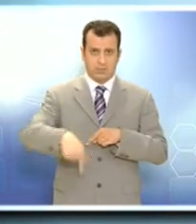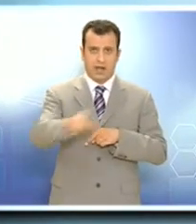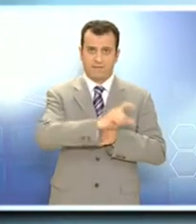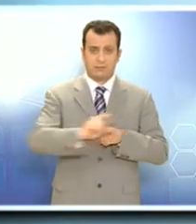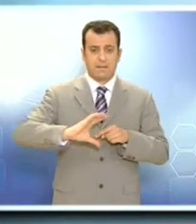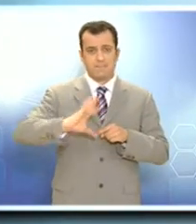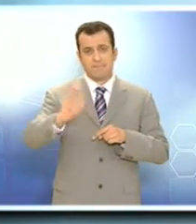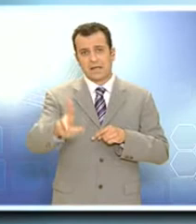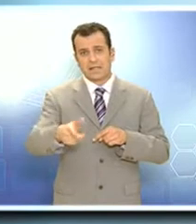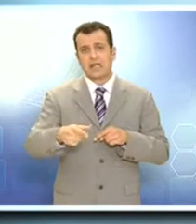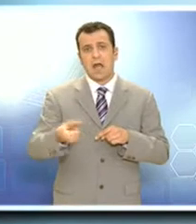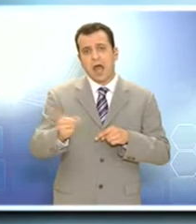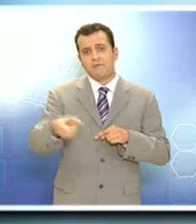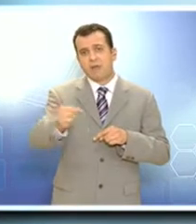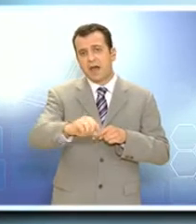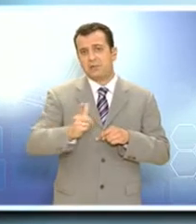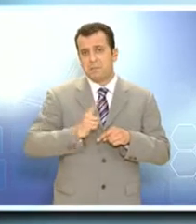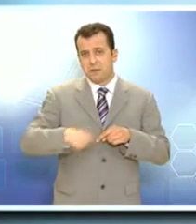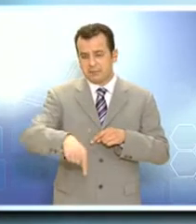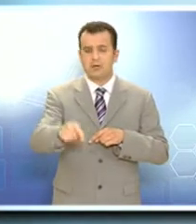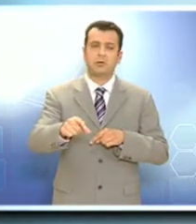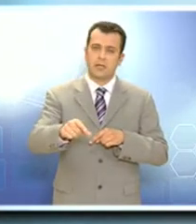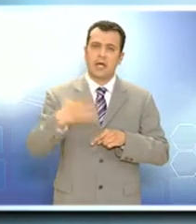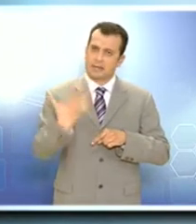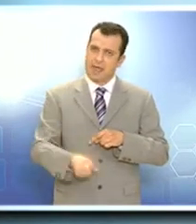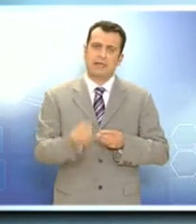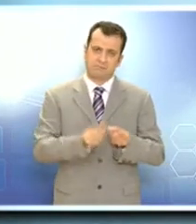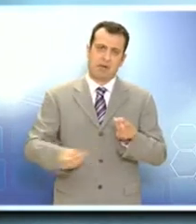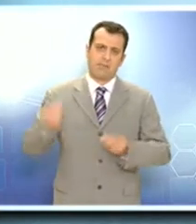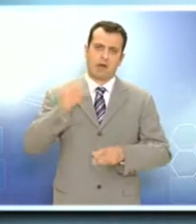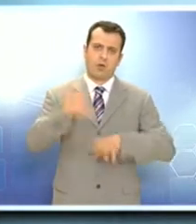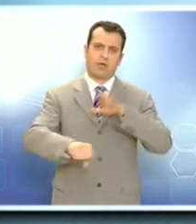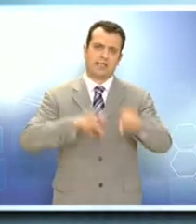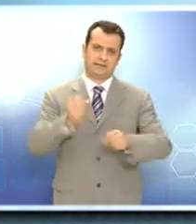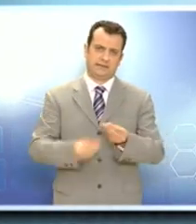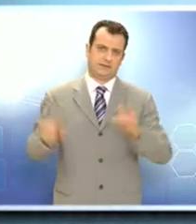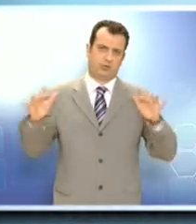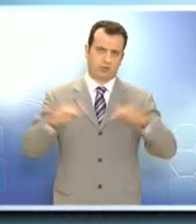μέχρι αύριο να έχουν μεγαλώσει οι κρατήσεις.